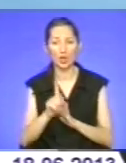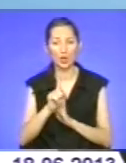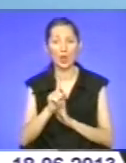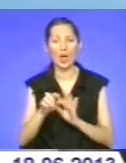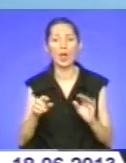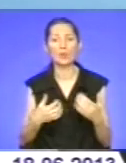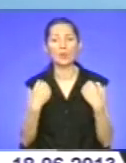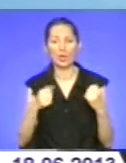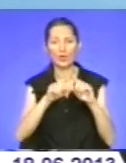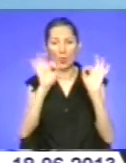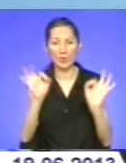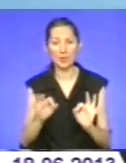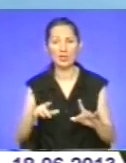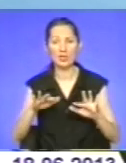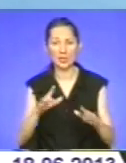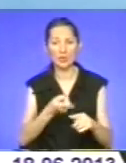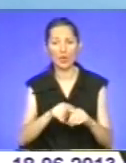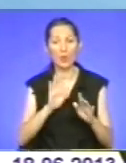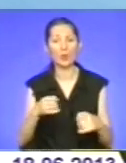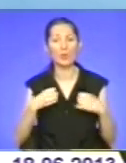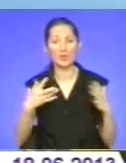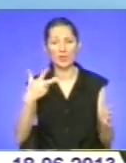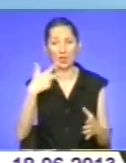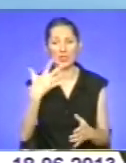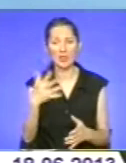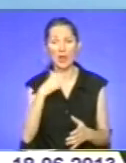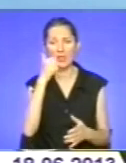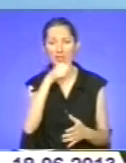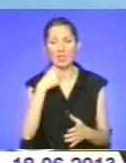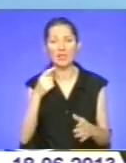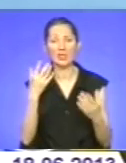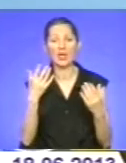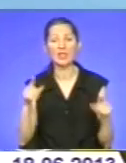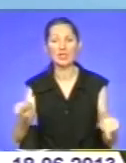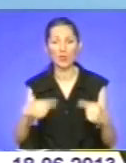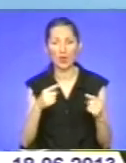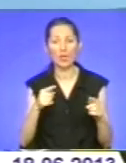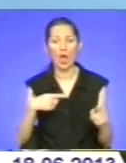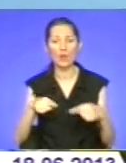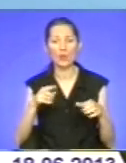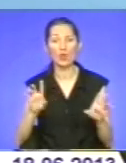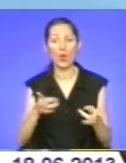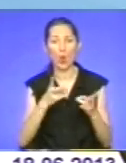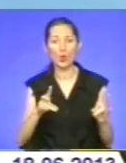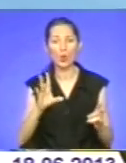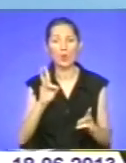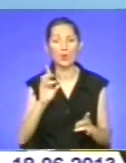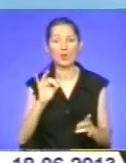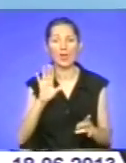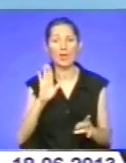дійство, яке буде приурочене 35-й річниці створення футбольного клубу «Нива». В рамках цього дійства